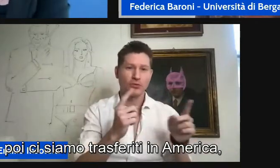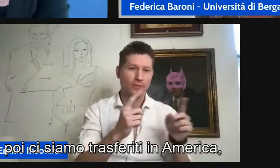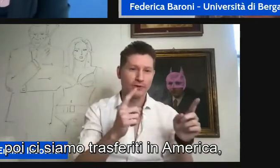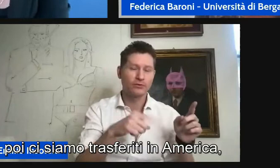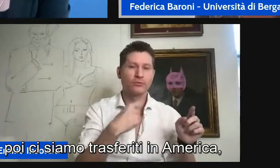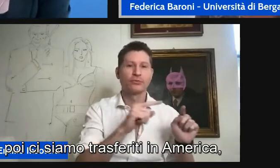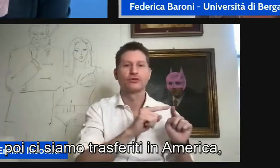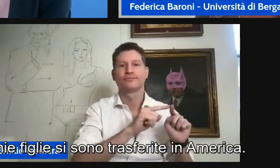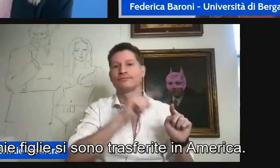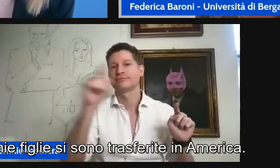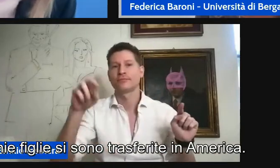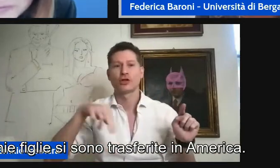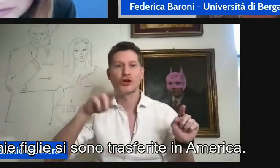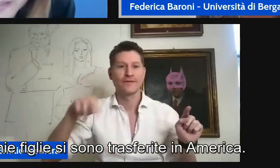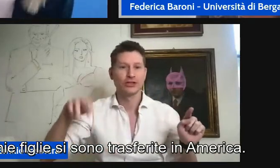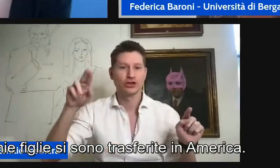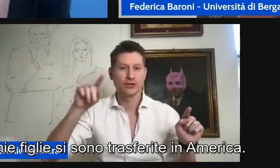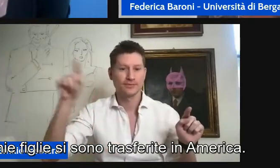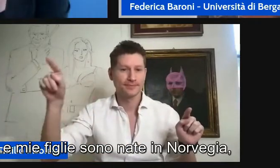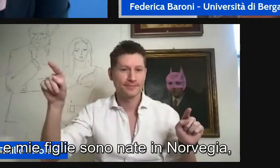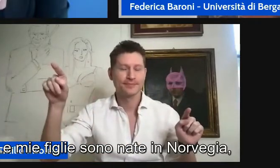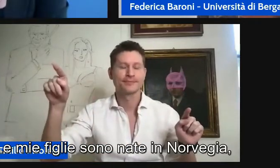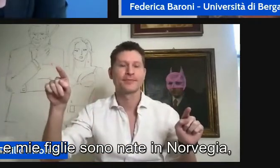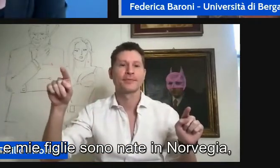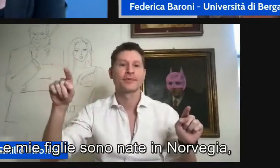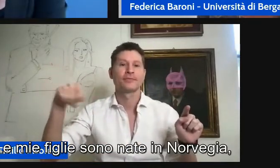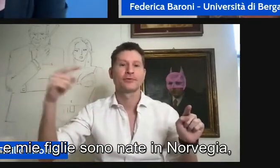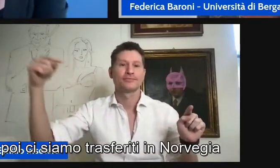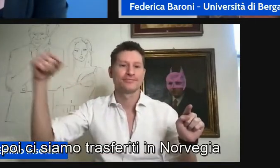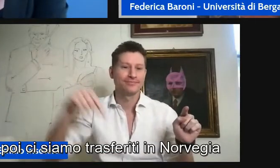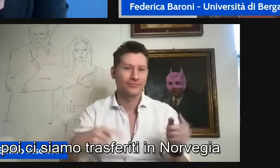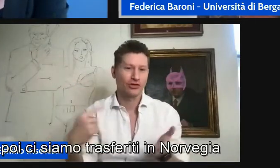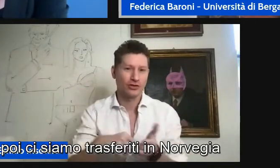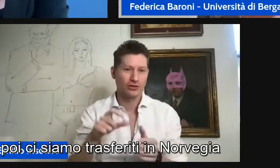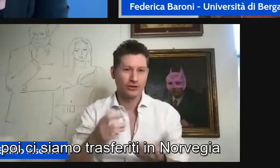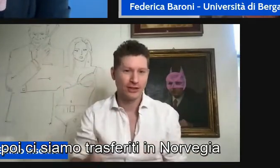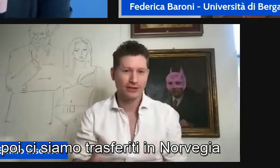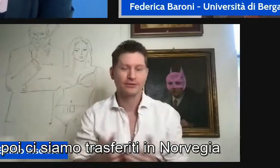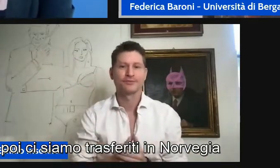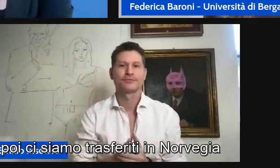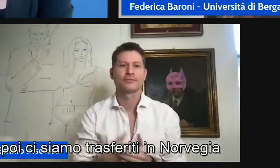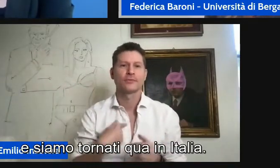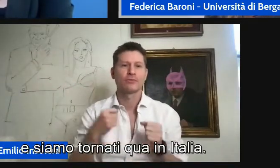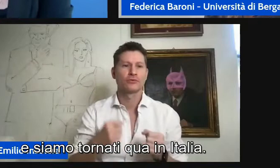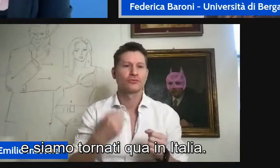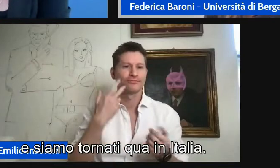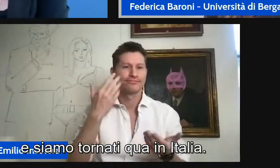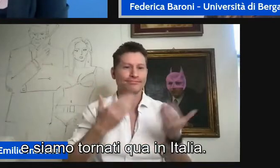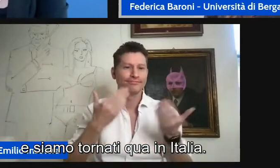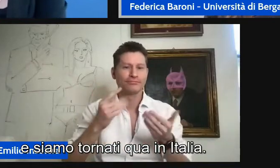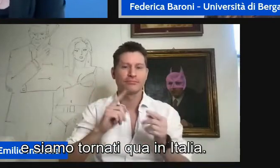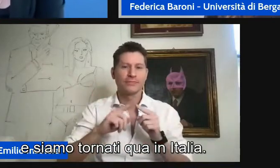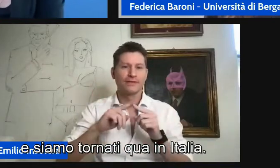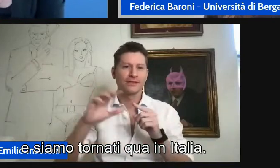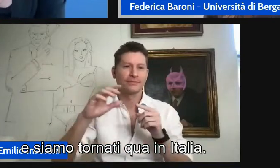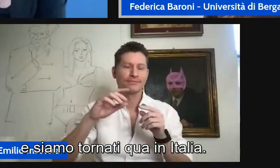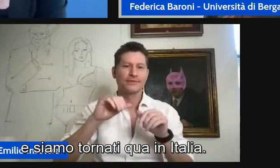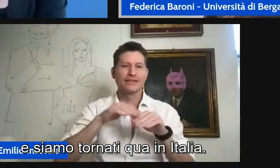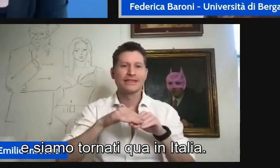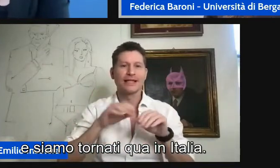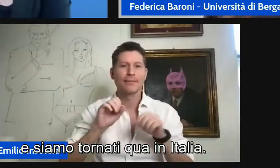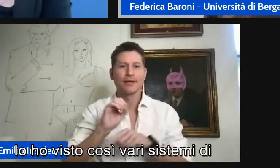Italia poi ci siamo trasferite in America le mie figli sono trasferite in America poi siamo nati in Norvegia siamo trasferiti in Norvegia e siamo tornati qua in Italia